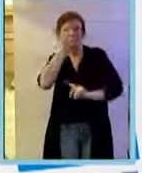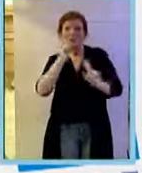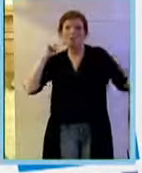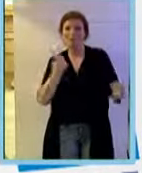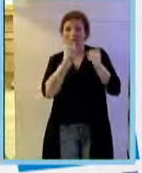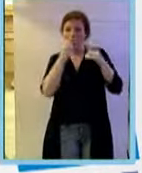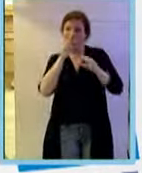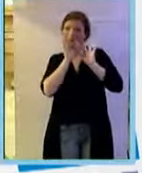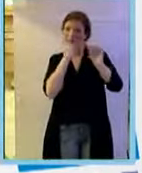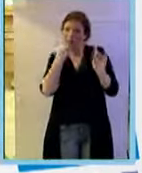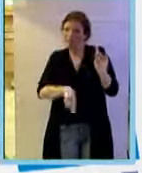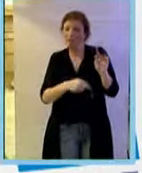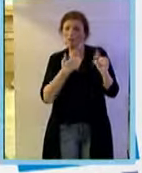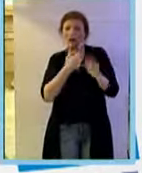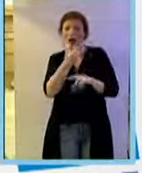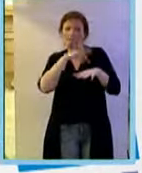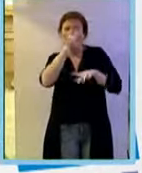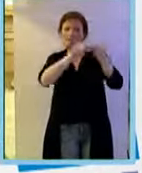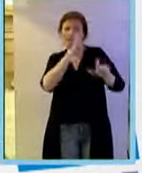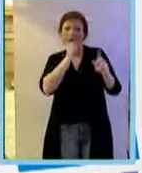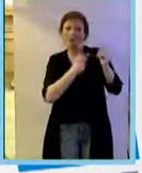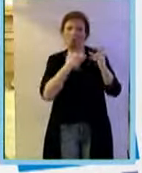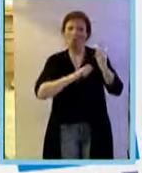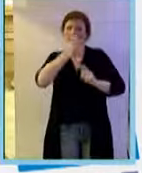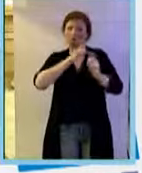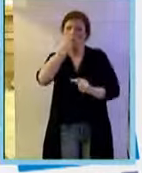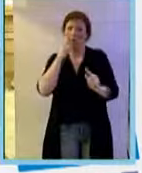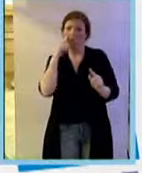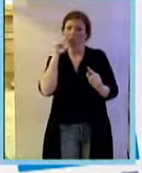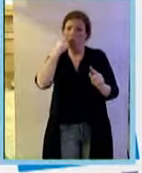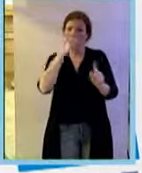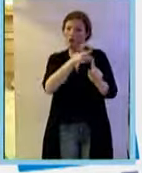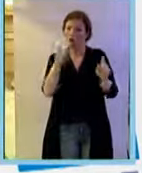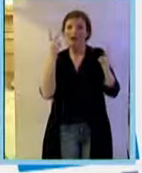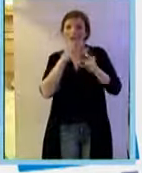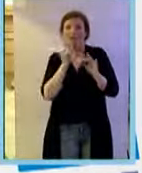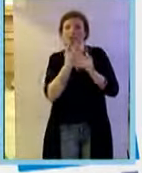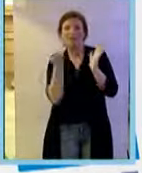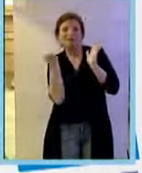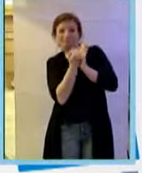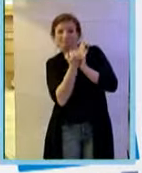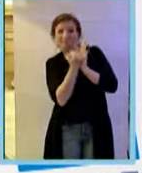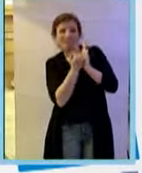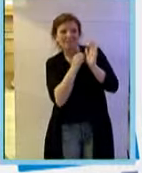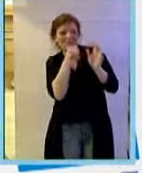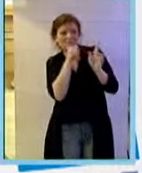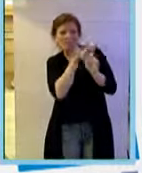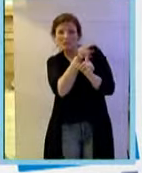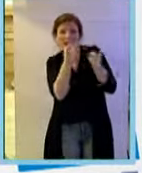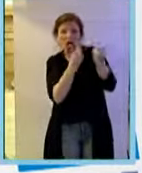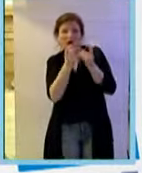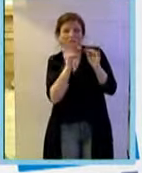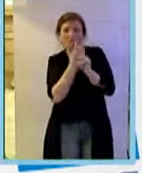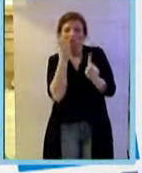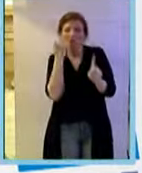risposta considerevole ma ancora non è chiaro perché i nevicati come biomarker nevicare questi biomarker è una grande